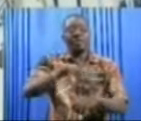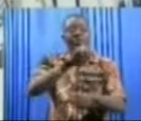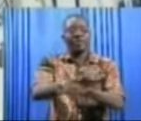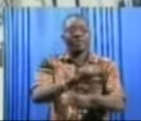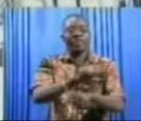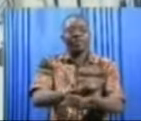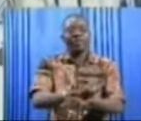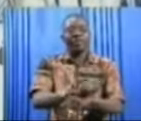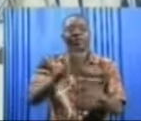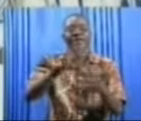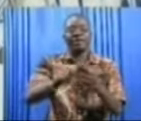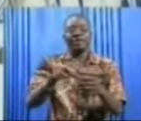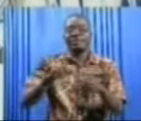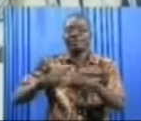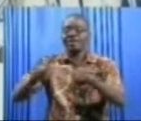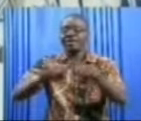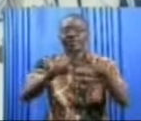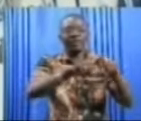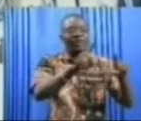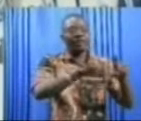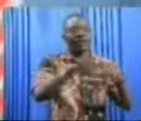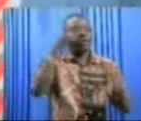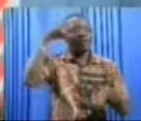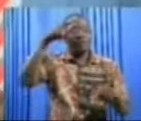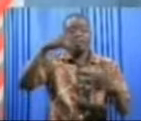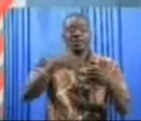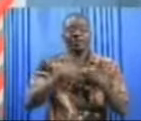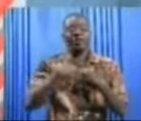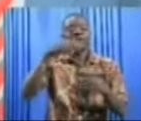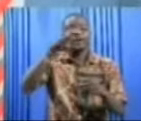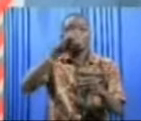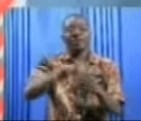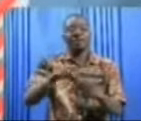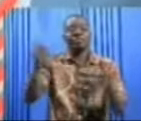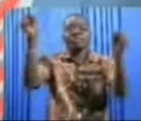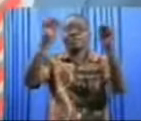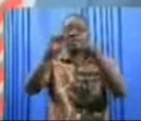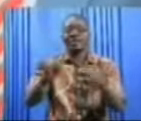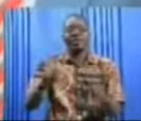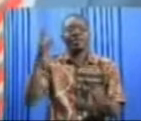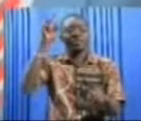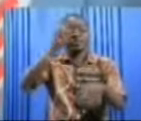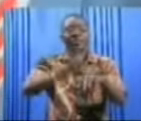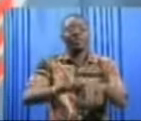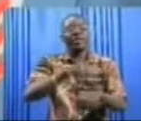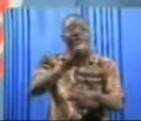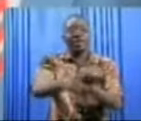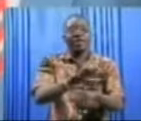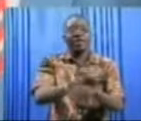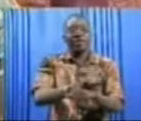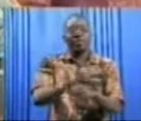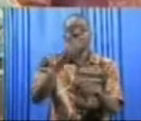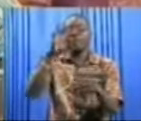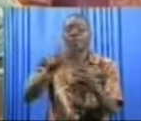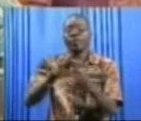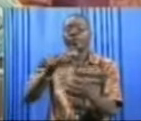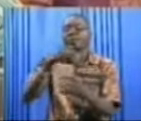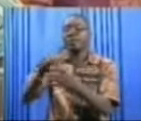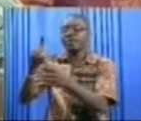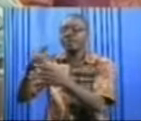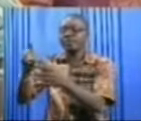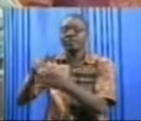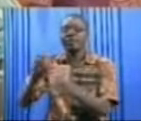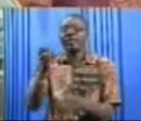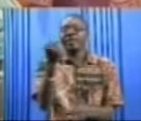des différents axes contenus dans la stratégie de mise en œuvre de la décentralisation. 18